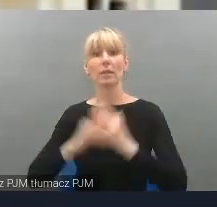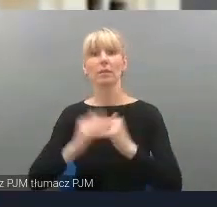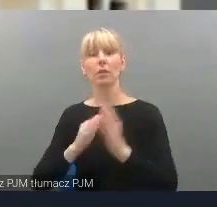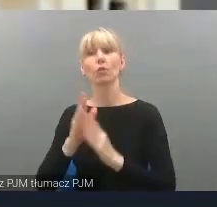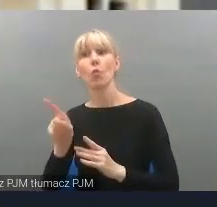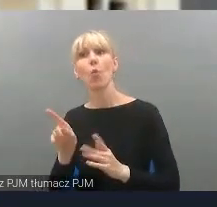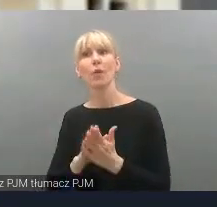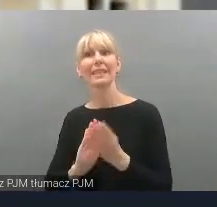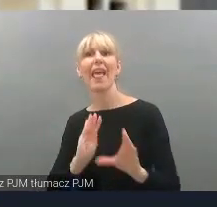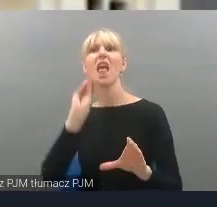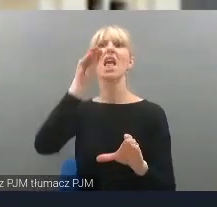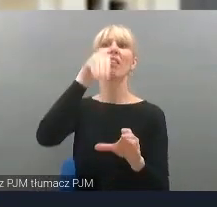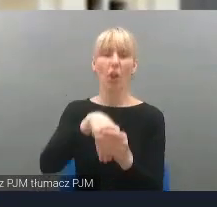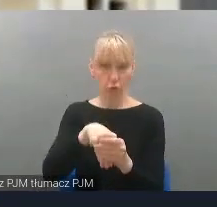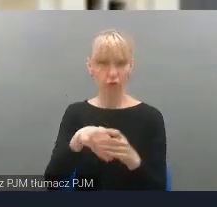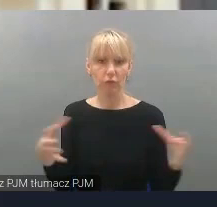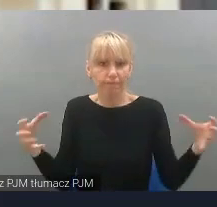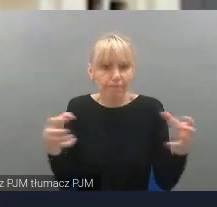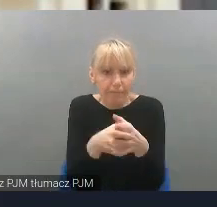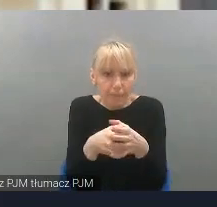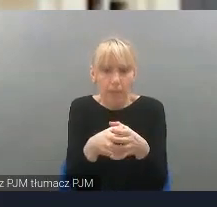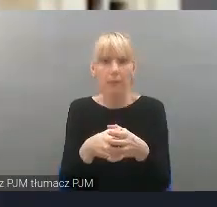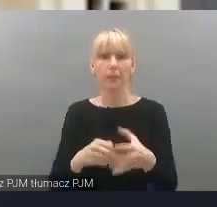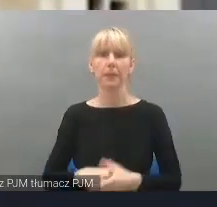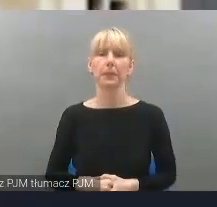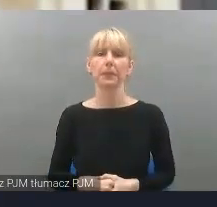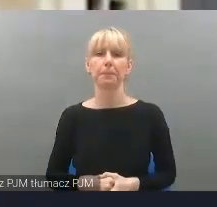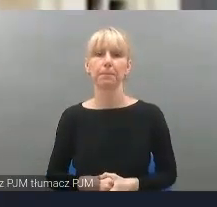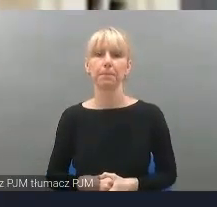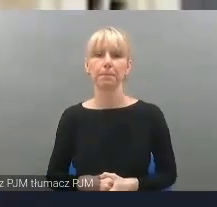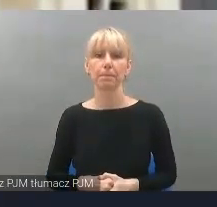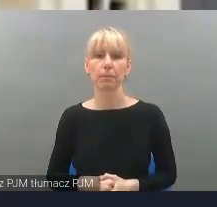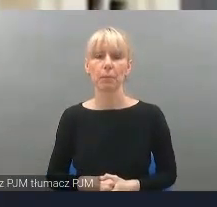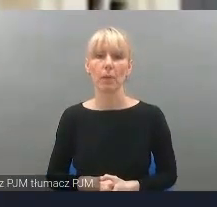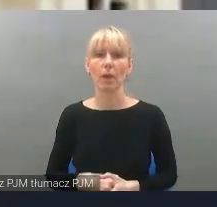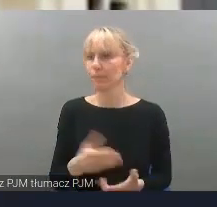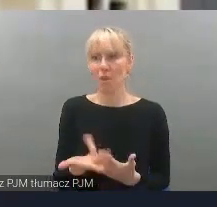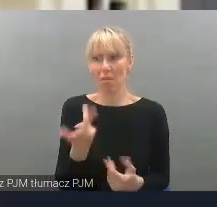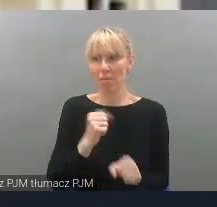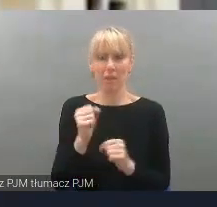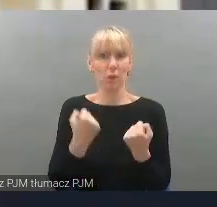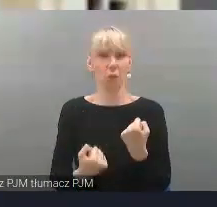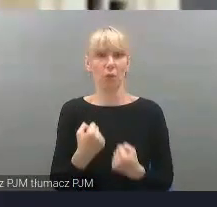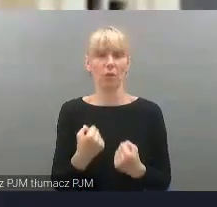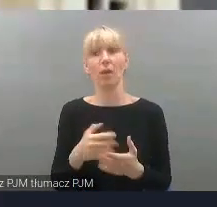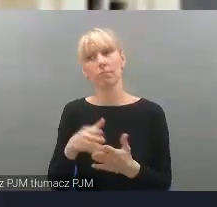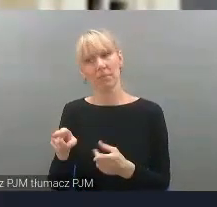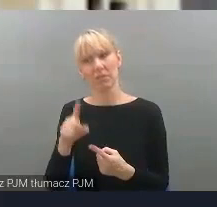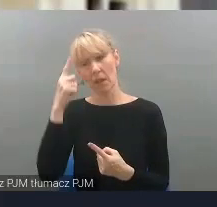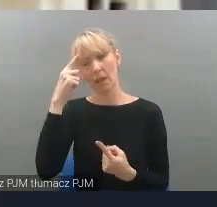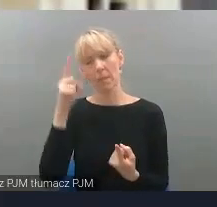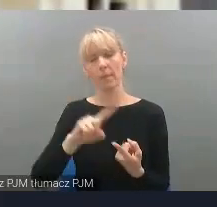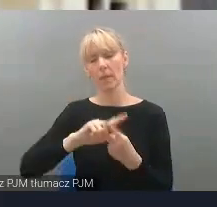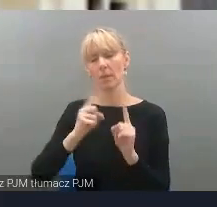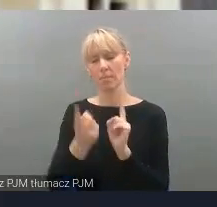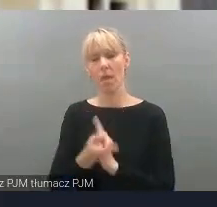w podejściu do tego, do tego, że to nie jest tak naprawdę, to nie jest trudne. To jest kwestia też trochę zmienienia myślenia. Ja